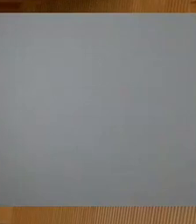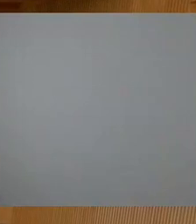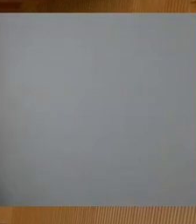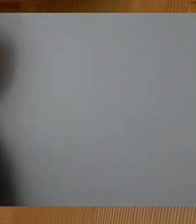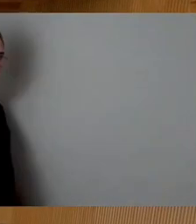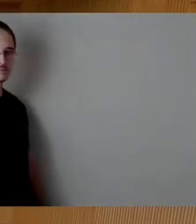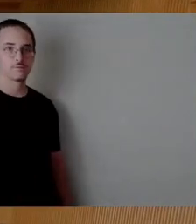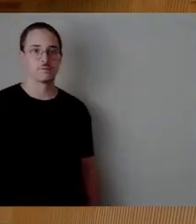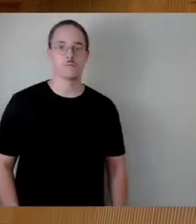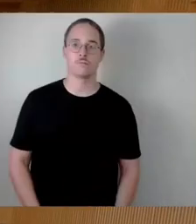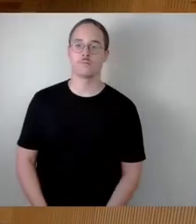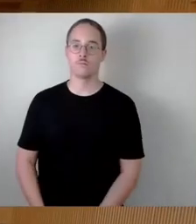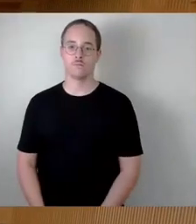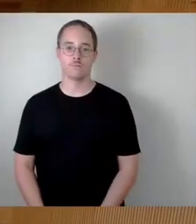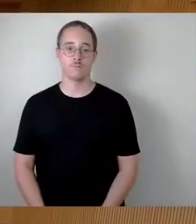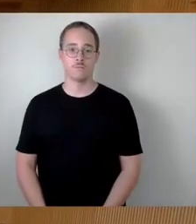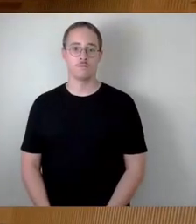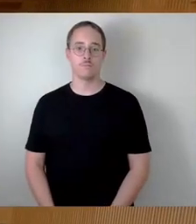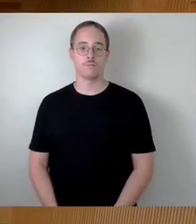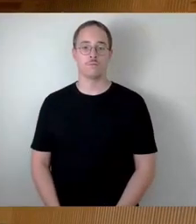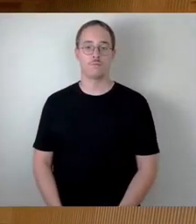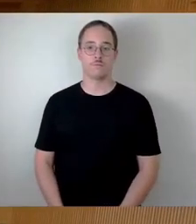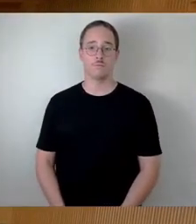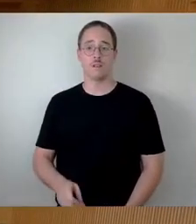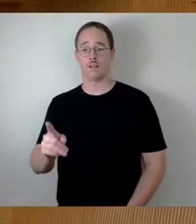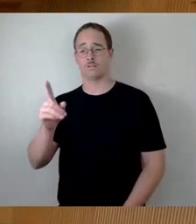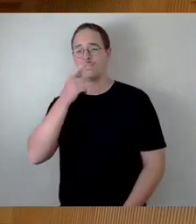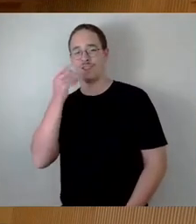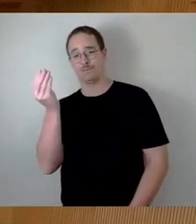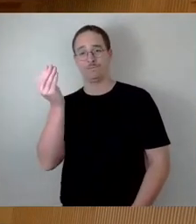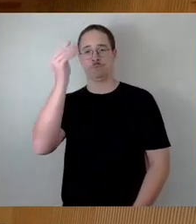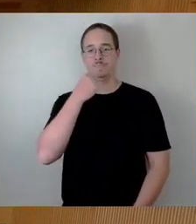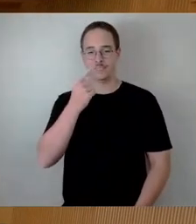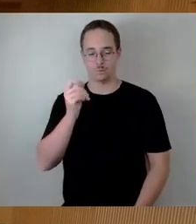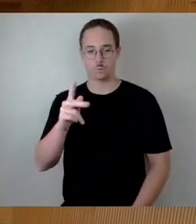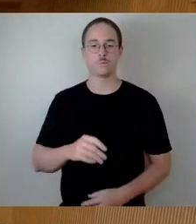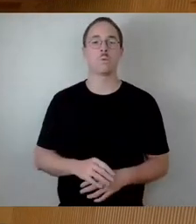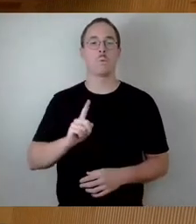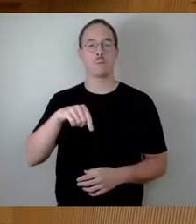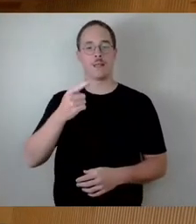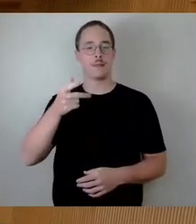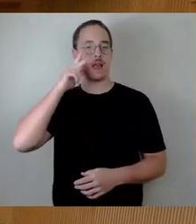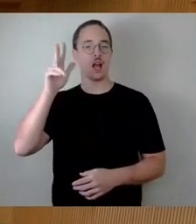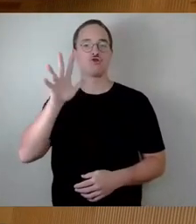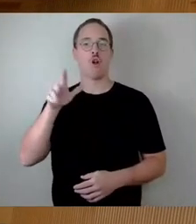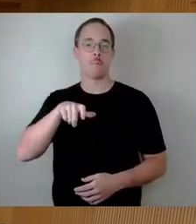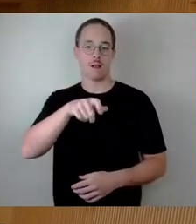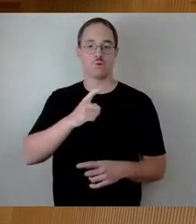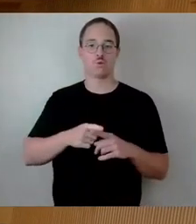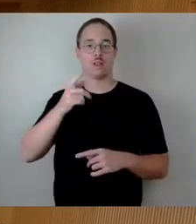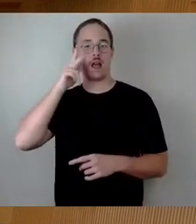Noch in Ergänzung, Frau Rüfer, dann ganz kurz. Dann darf ich schon mal aufrufen, Herr Schollbach und Herr Zastro sind die nächsten. Kurze Ergänzung,